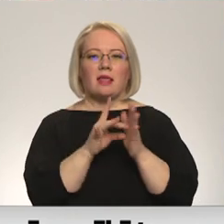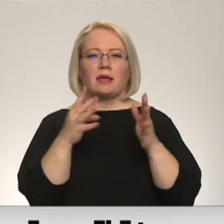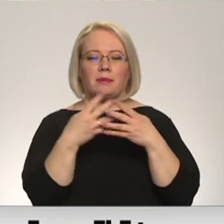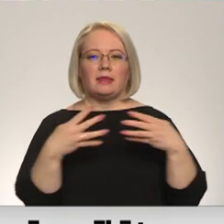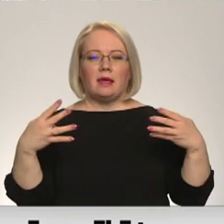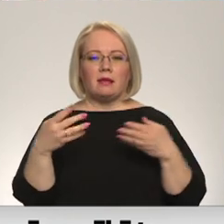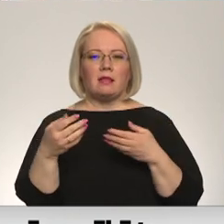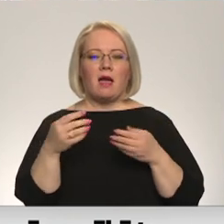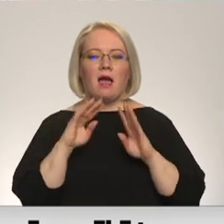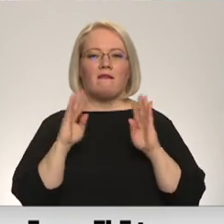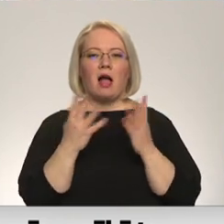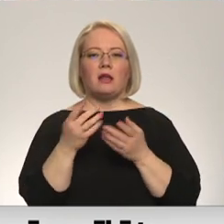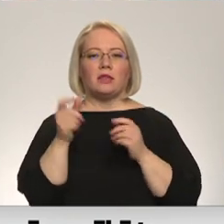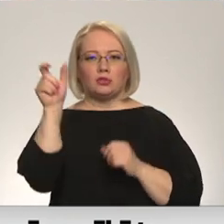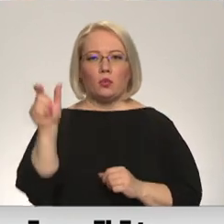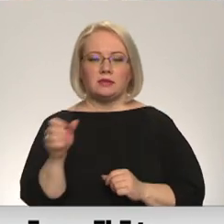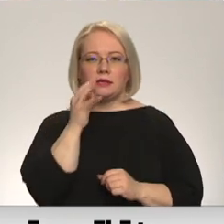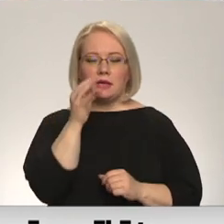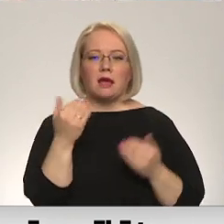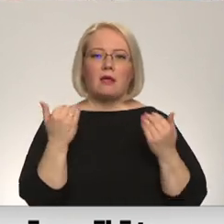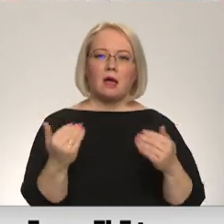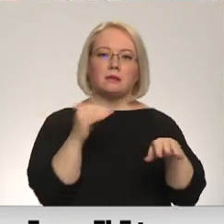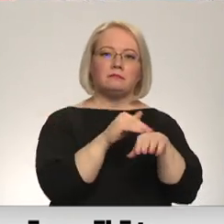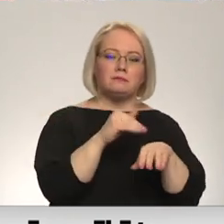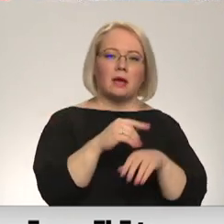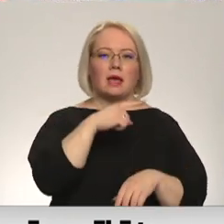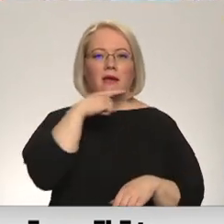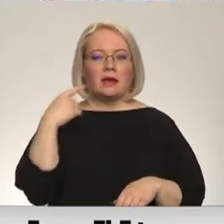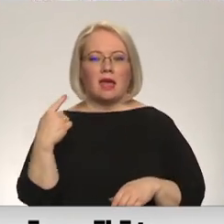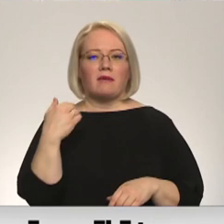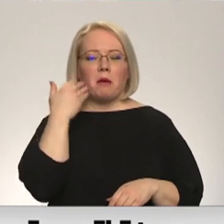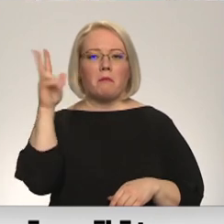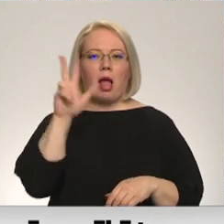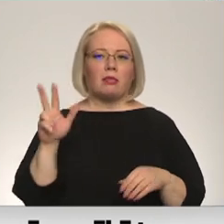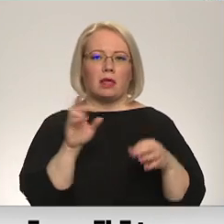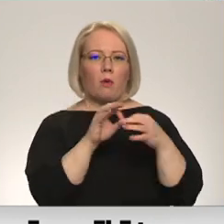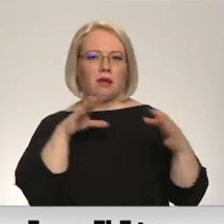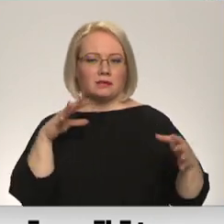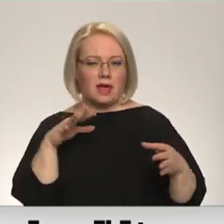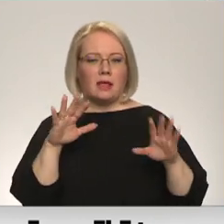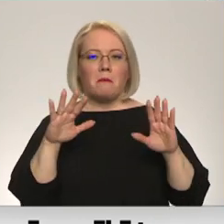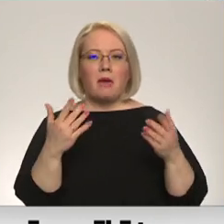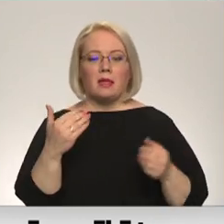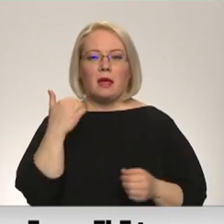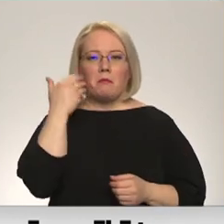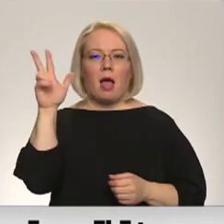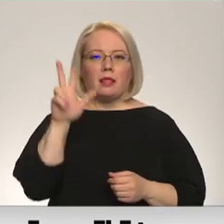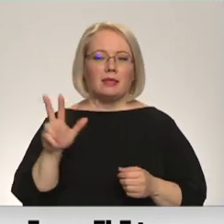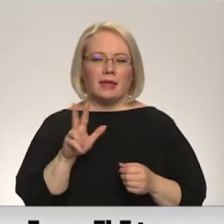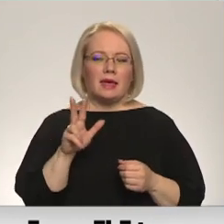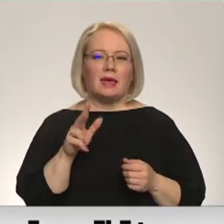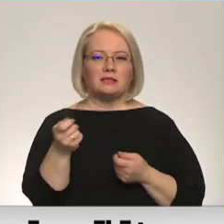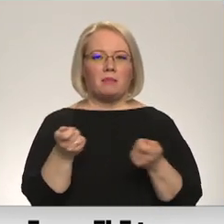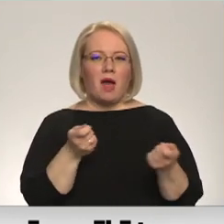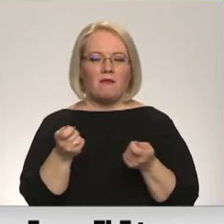lociklis Gatis Junkhāns stāsta šobrīd nav signālu, ka Krievīgi rasītos Baltiju no tīkla atslēgt. Tomēr Baltijas pārvadas operātori arī